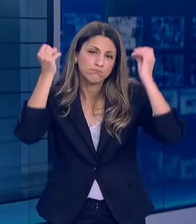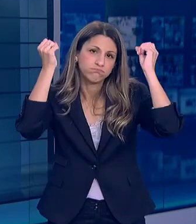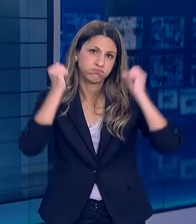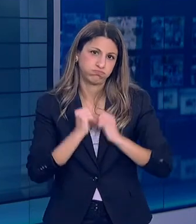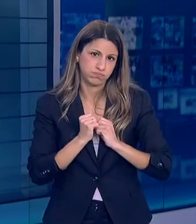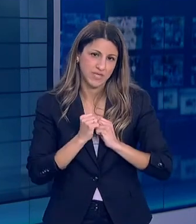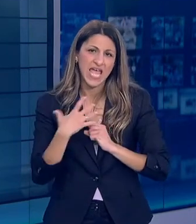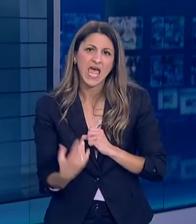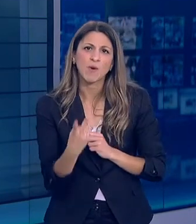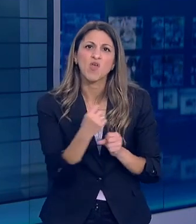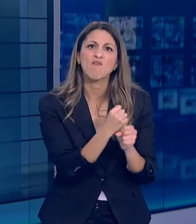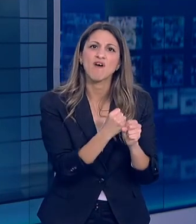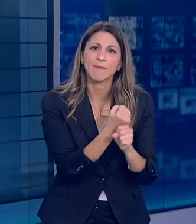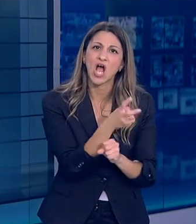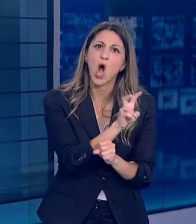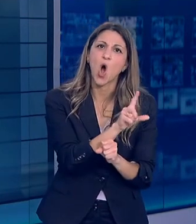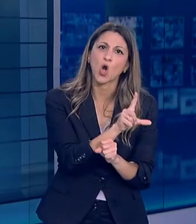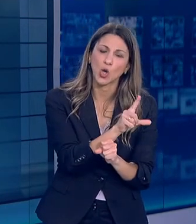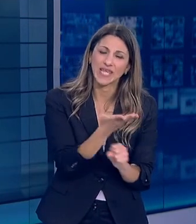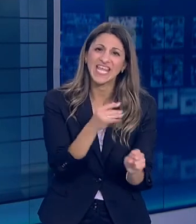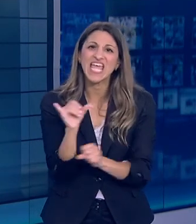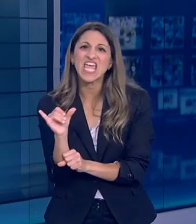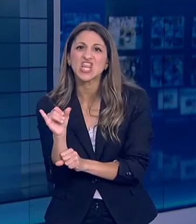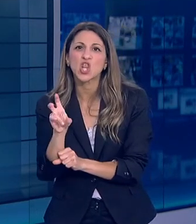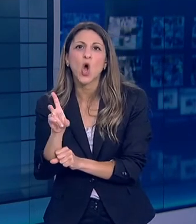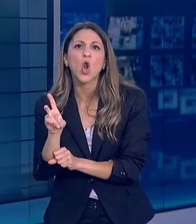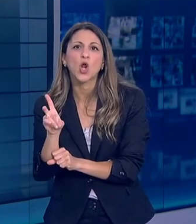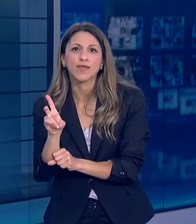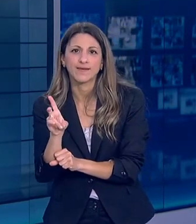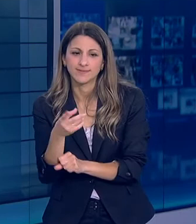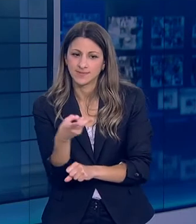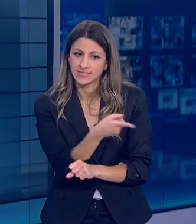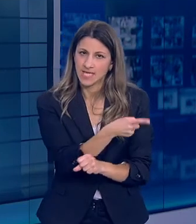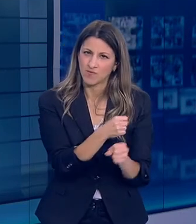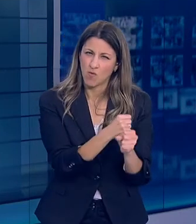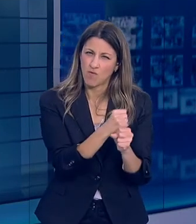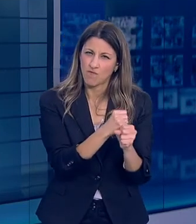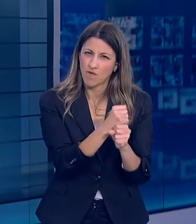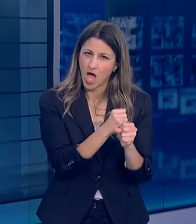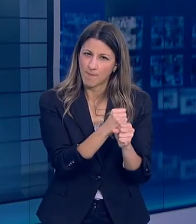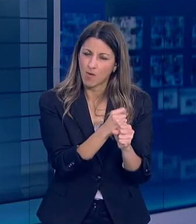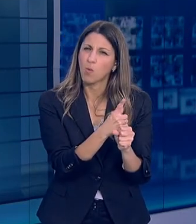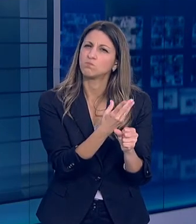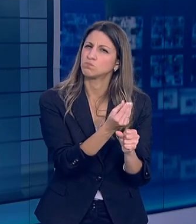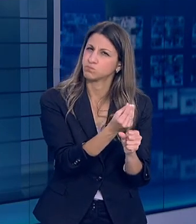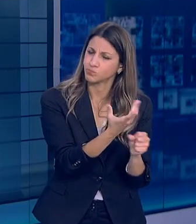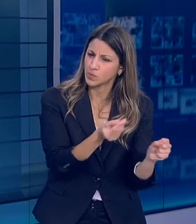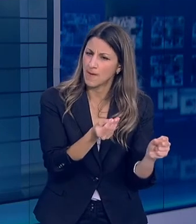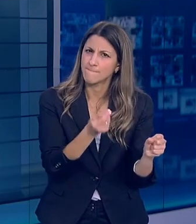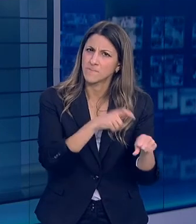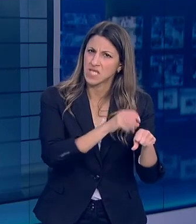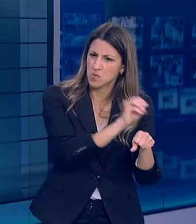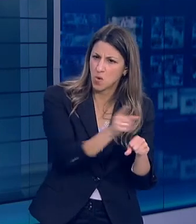υδρόξης χλωροκίνης Τα δύο ξαδερφάκια Τα οποία το ένα έχει Μέσο χρόνο εμείς σε ζωής Αρκετό καιρό Το άλλο